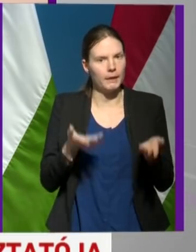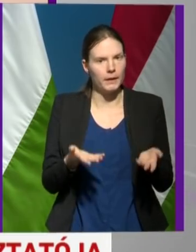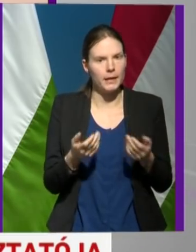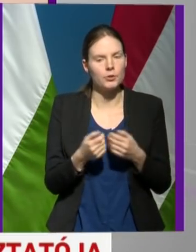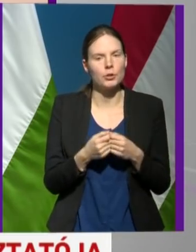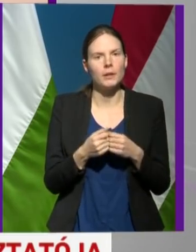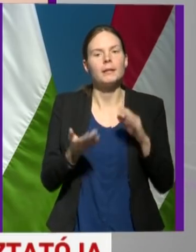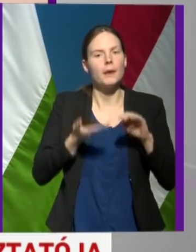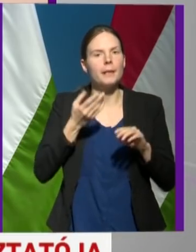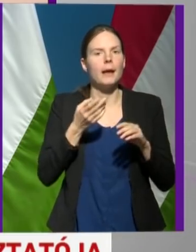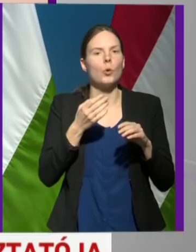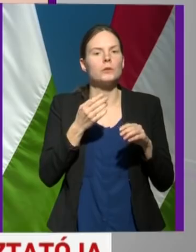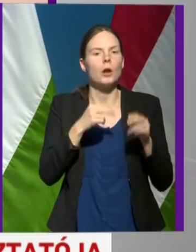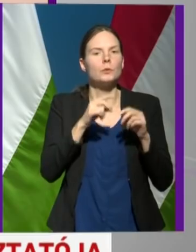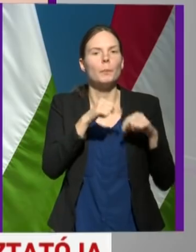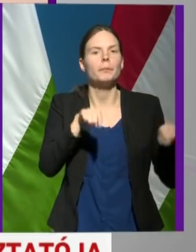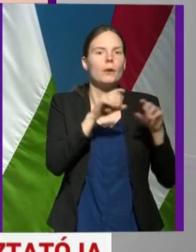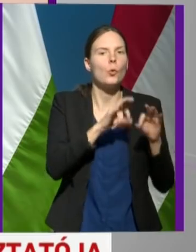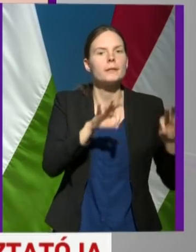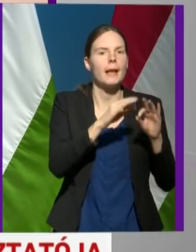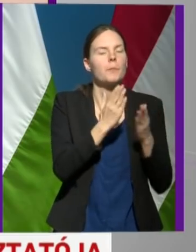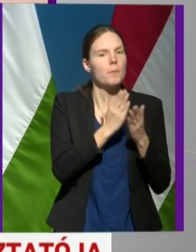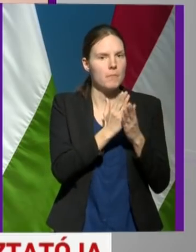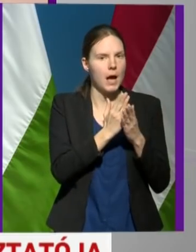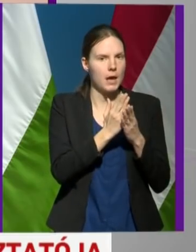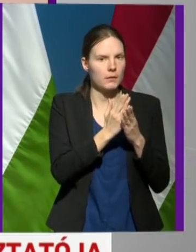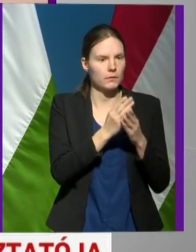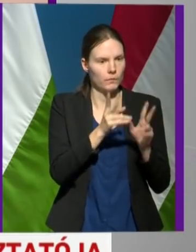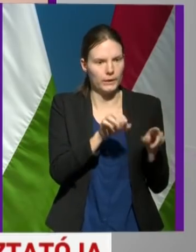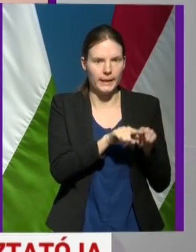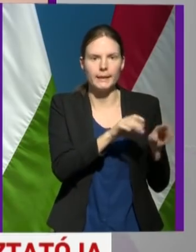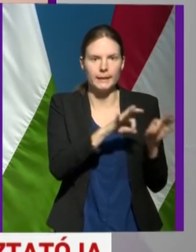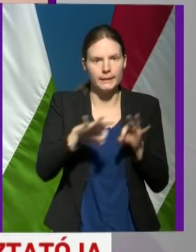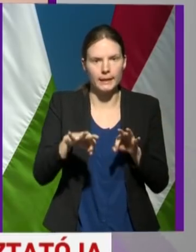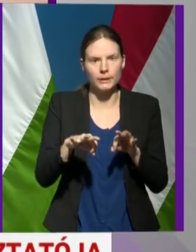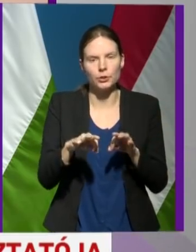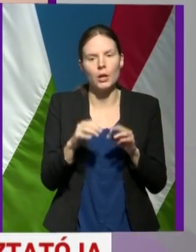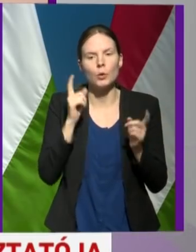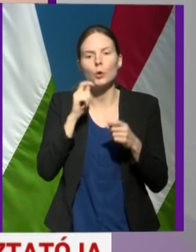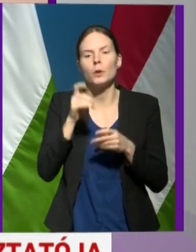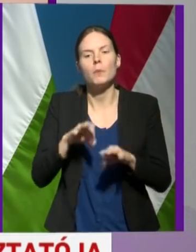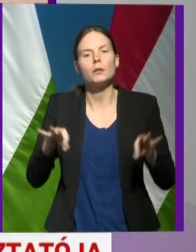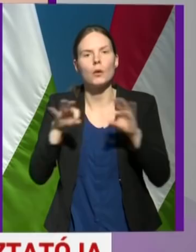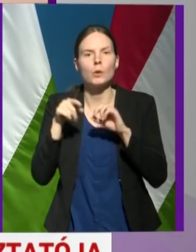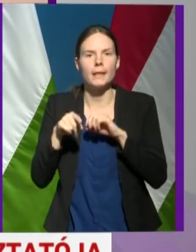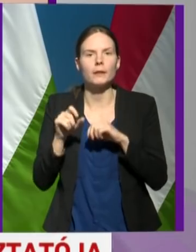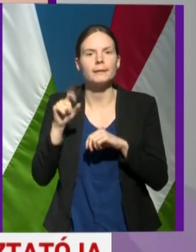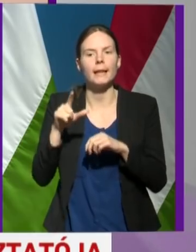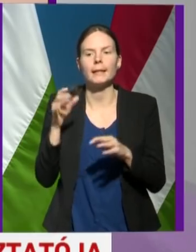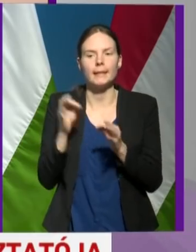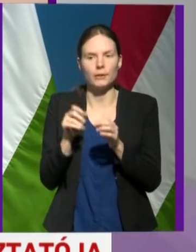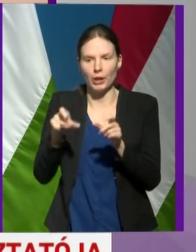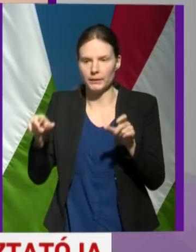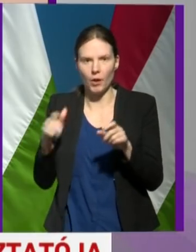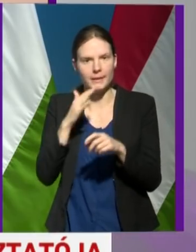már megtörténtek ezek az intézkedések, ott jelenleg magasabbak az esetszámok. Ebből kiindulva feltételezem Magyarországon, a 12 eset még nem